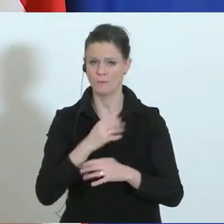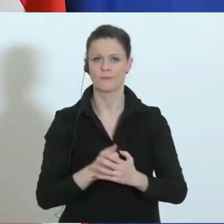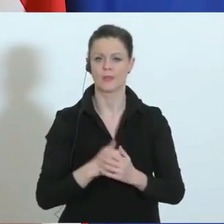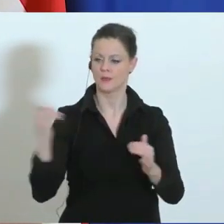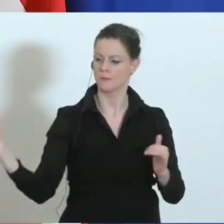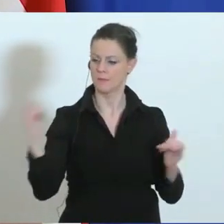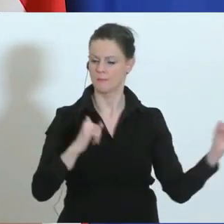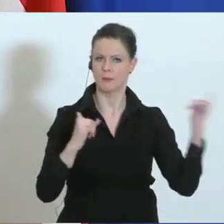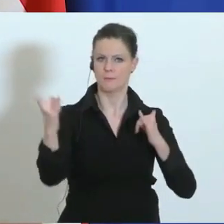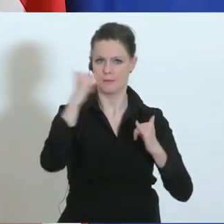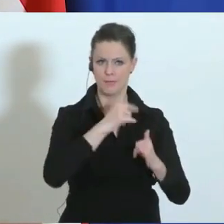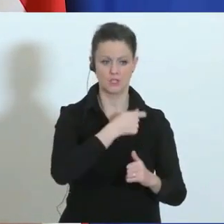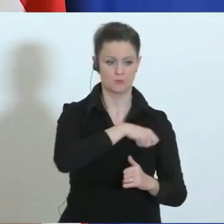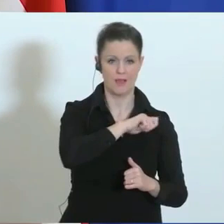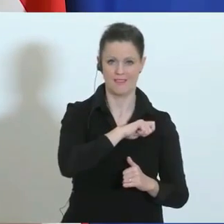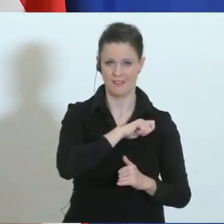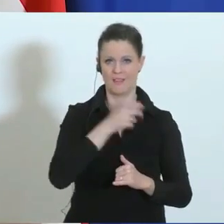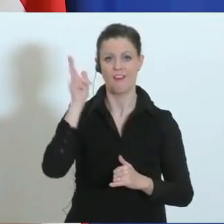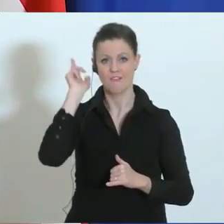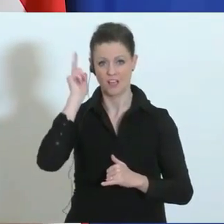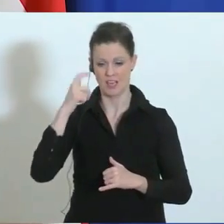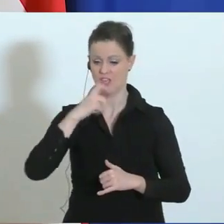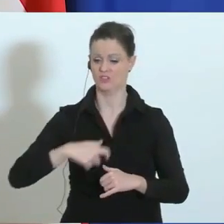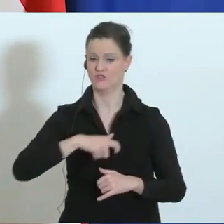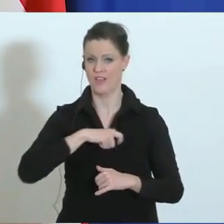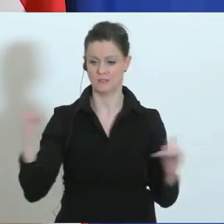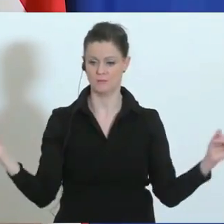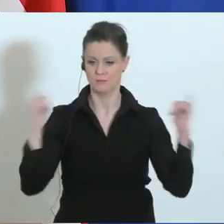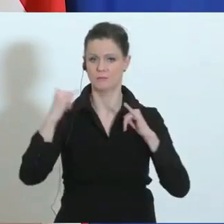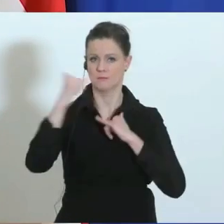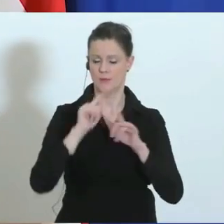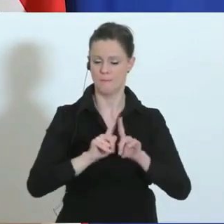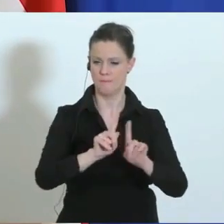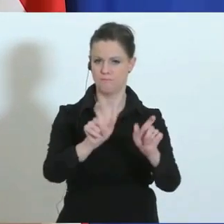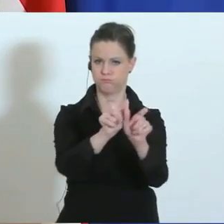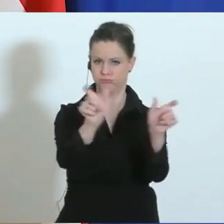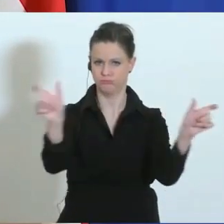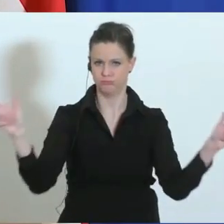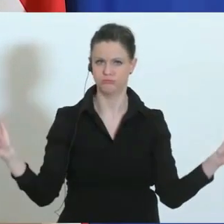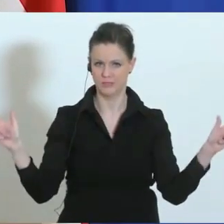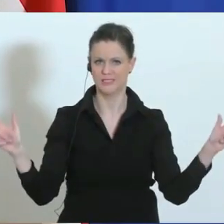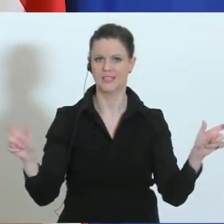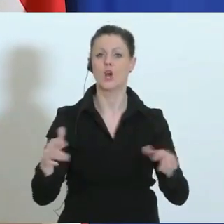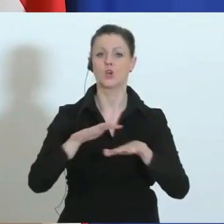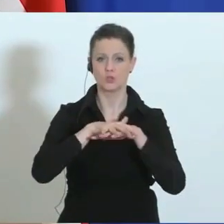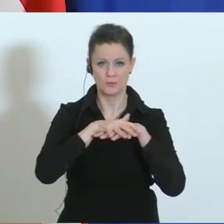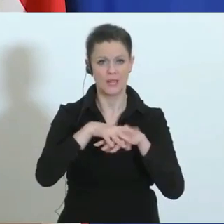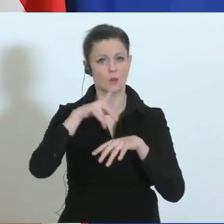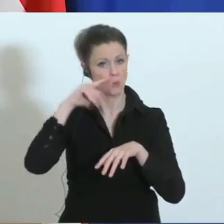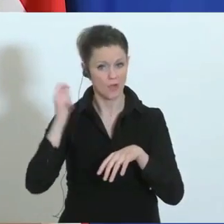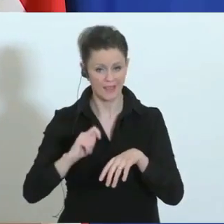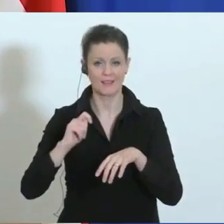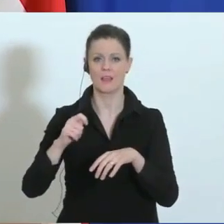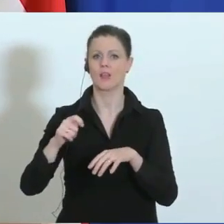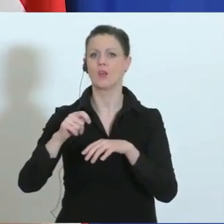in der Nacht auf heute eingestellt worden ist und dass der Flugverkehr aus Großbritannien, der Ukraine, Russland, den Niederlanden